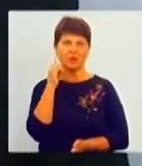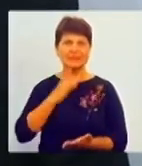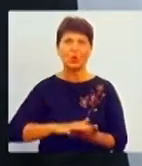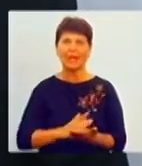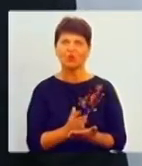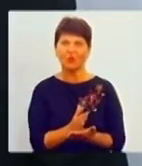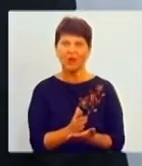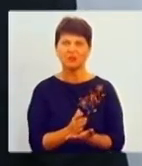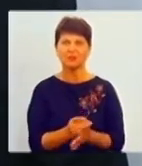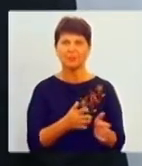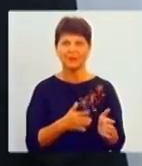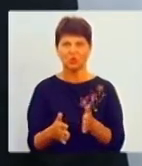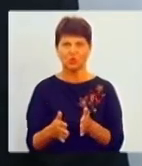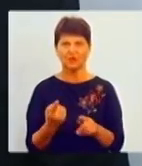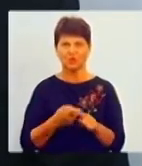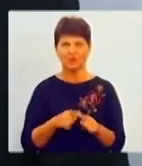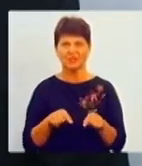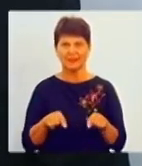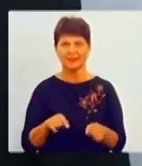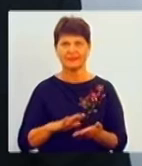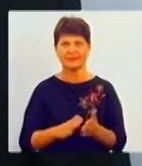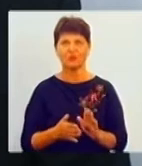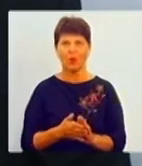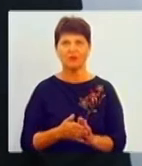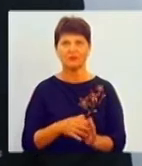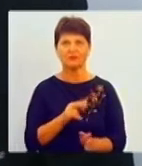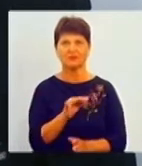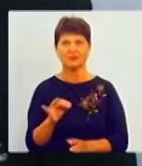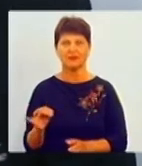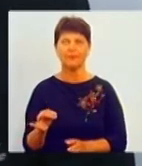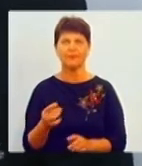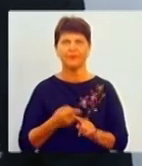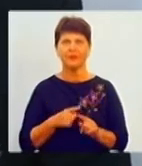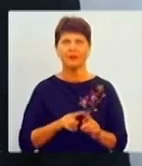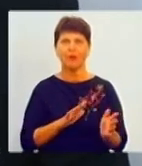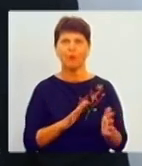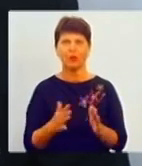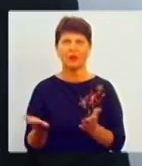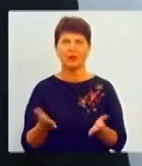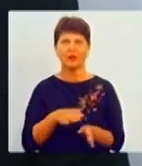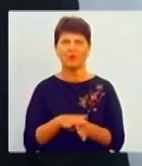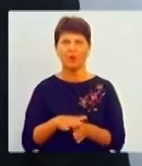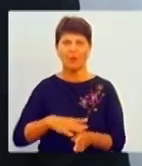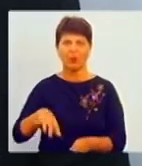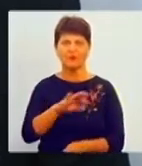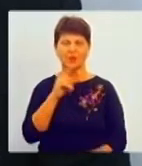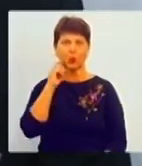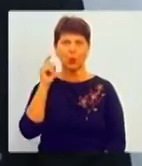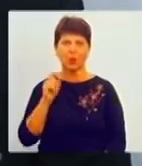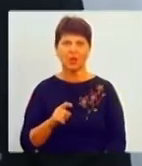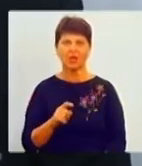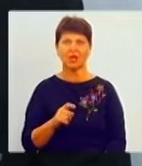підготуватись до цієї ситуації. Тому що ці події, які відбувалися по всій Україні, вони,